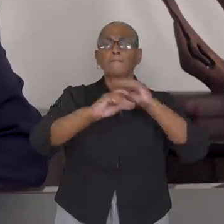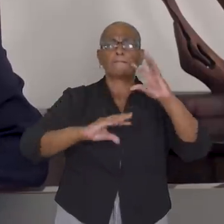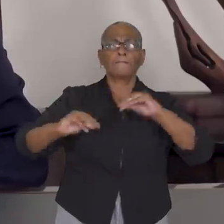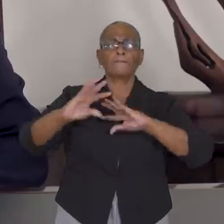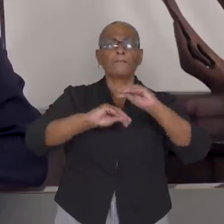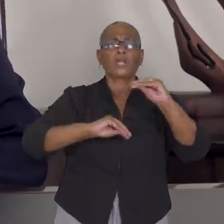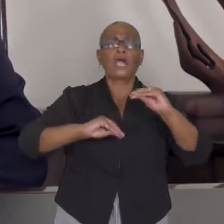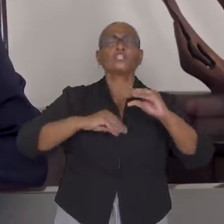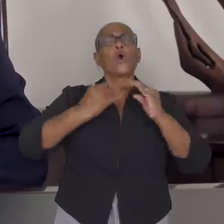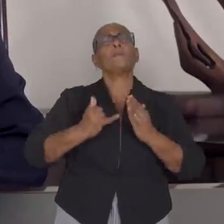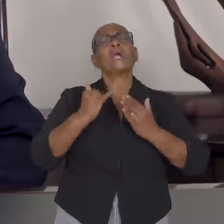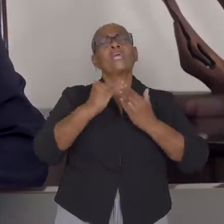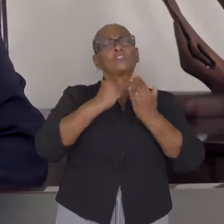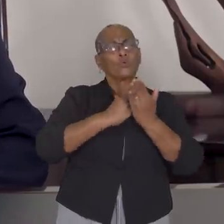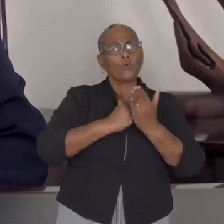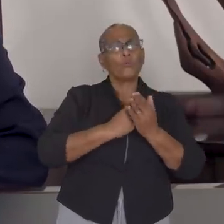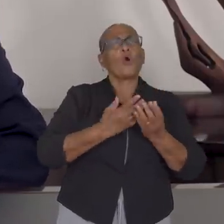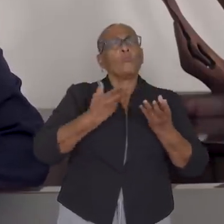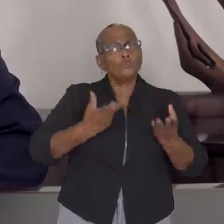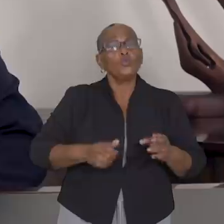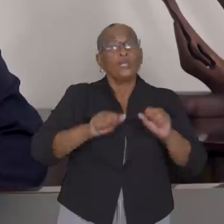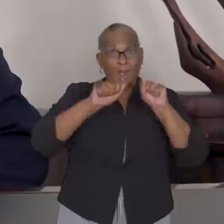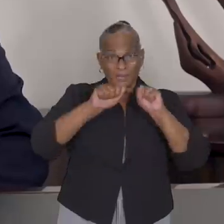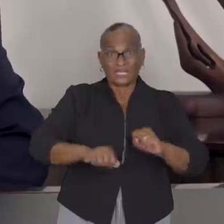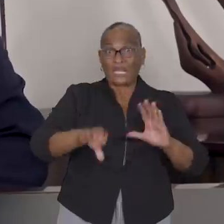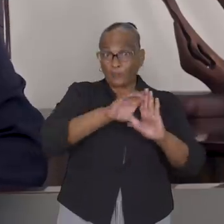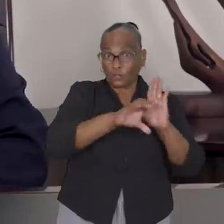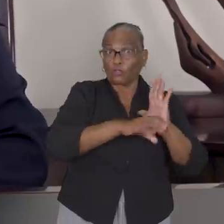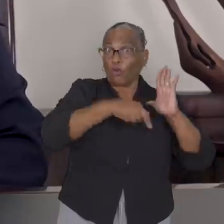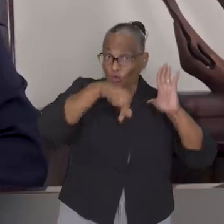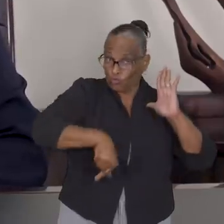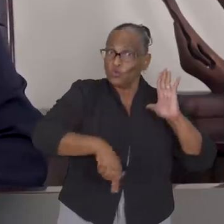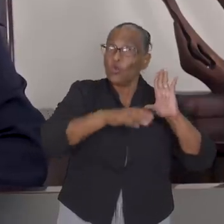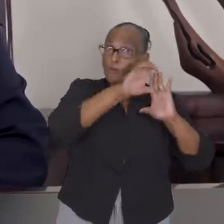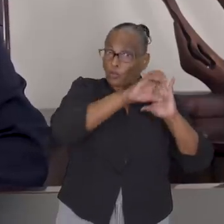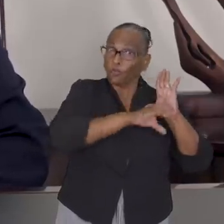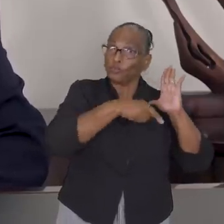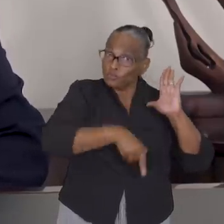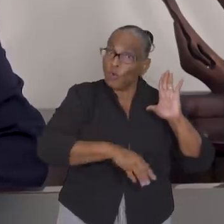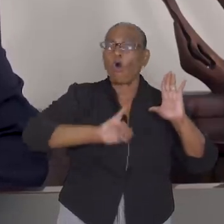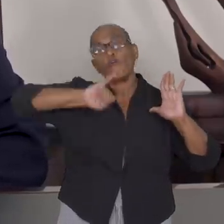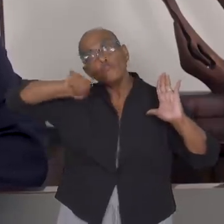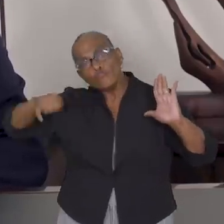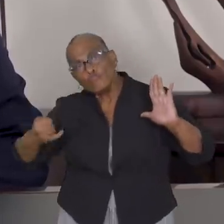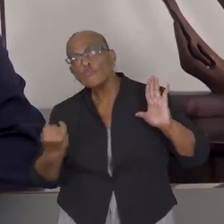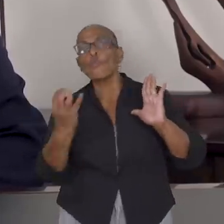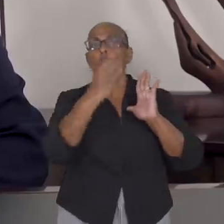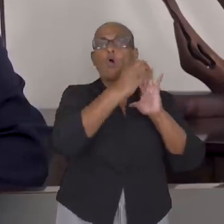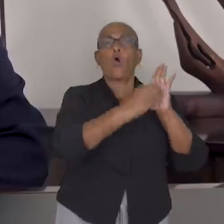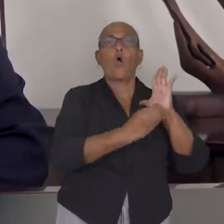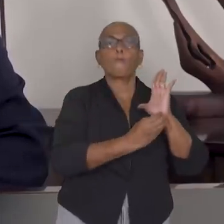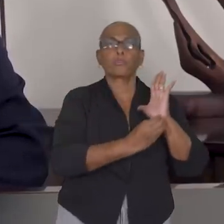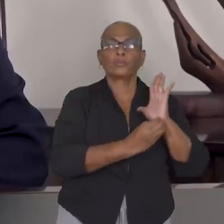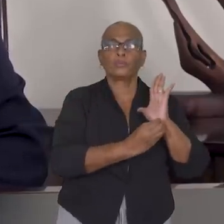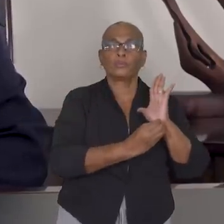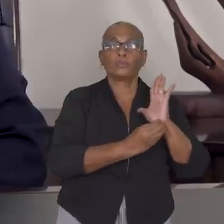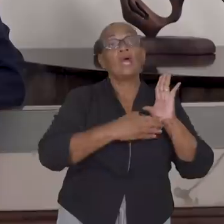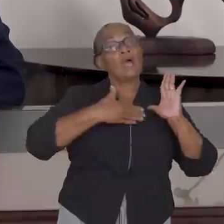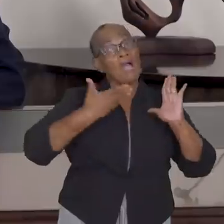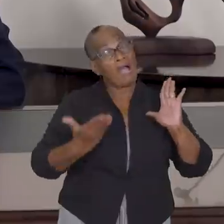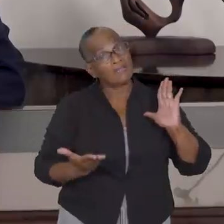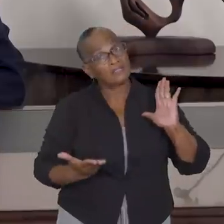gesprekken voeren, ten einde te komen tot de bijstelling van de bestaande protocollen of de vernieuwing daarvan.